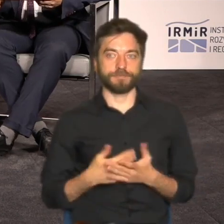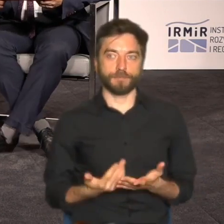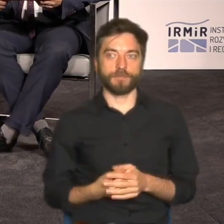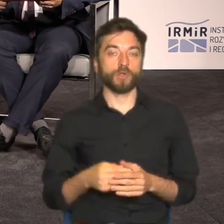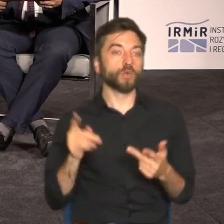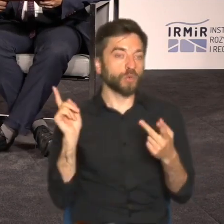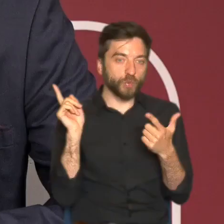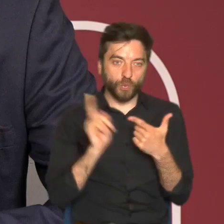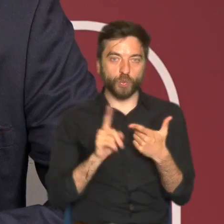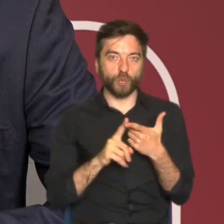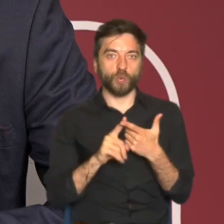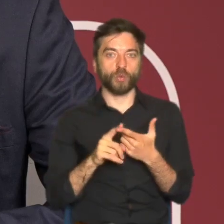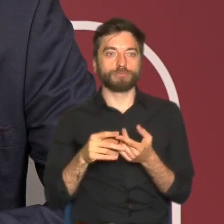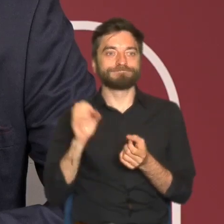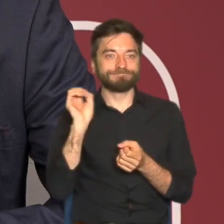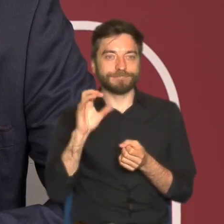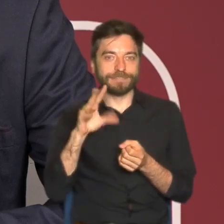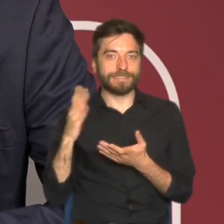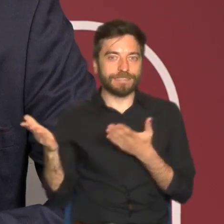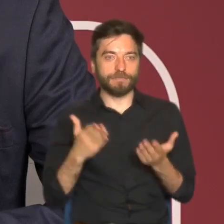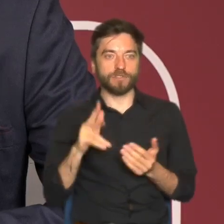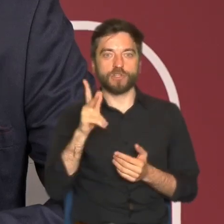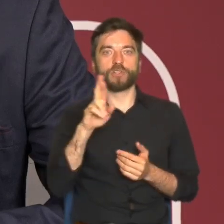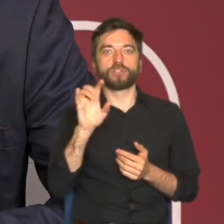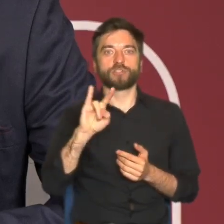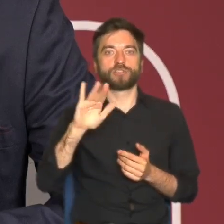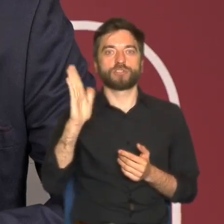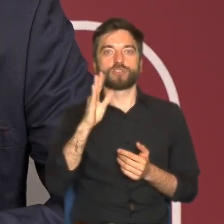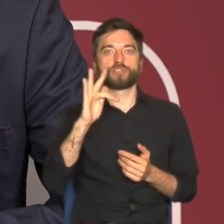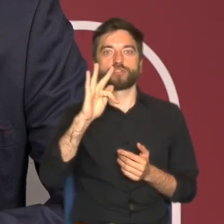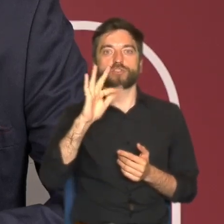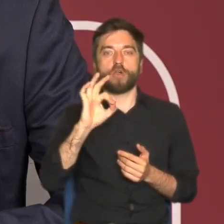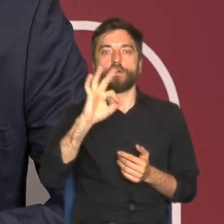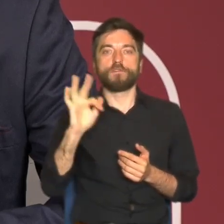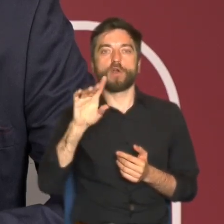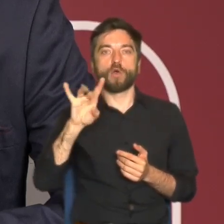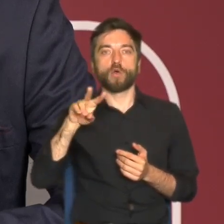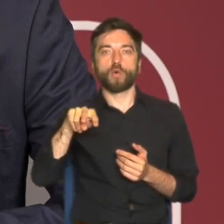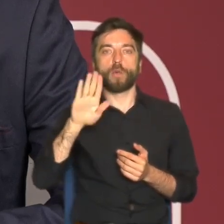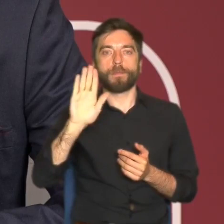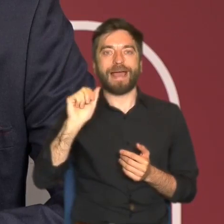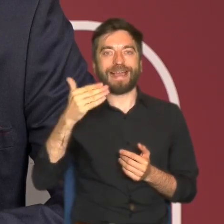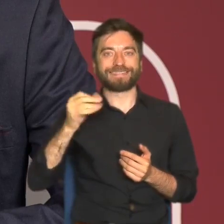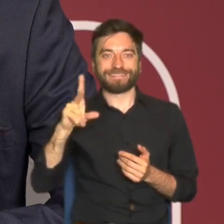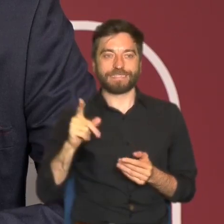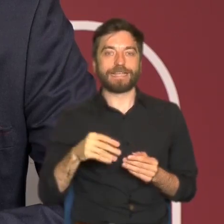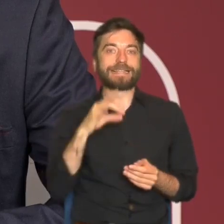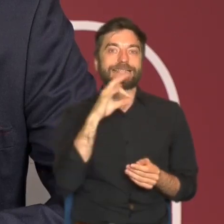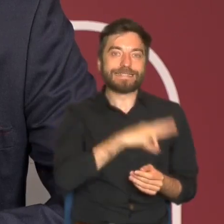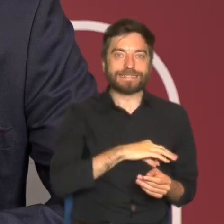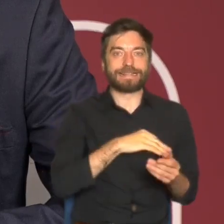Jako drugą prezentację poproszę pana Krzysztofa Gubańskiego, który opowie nam na temat zysków i strat